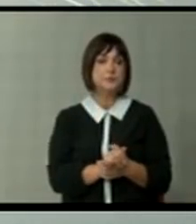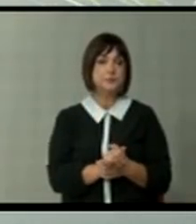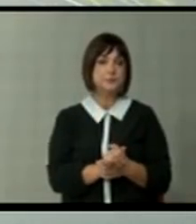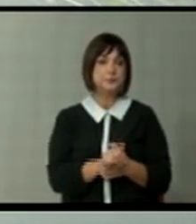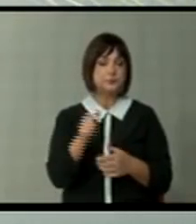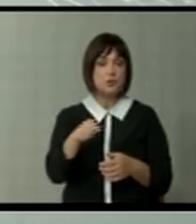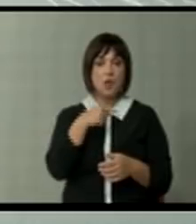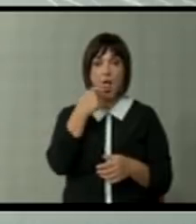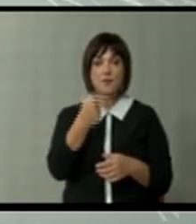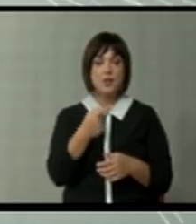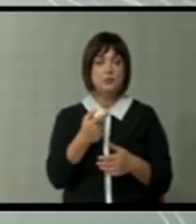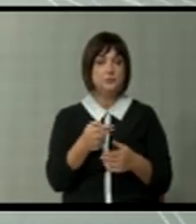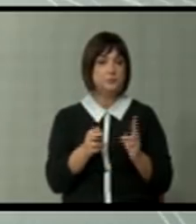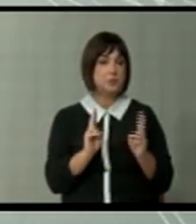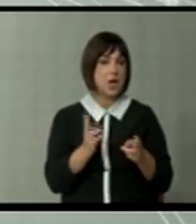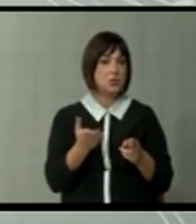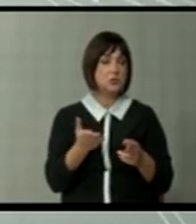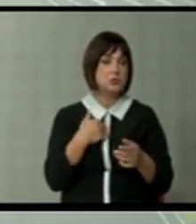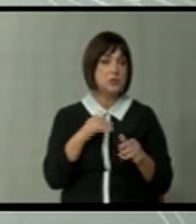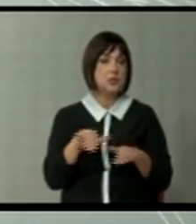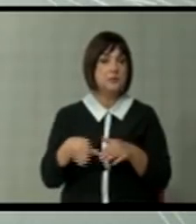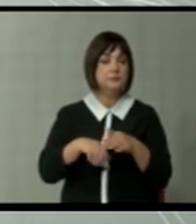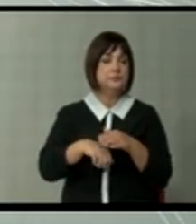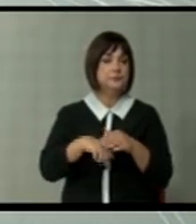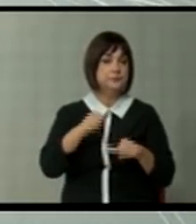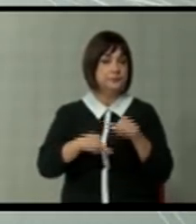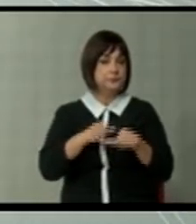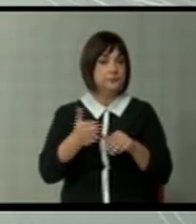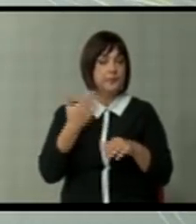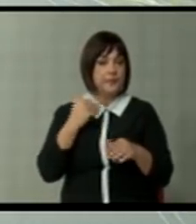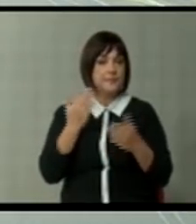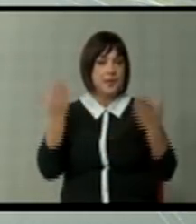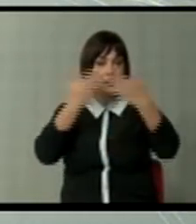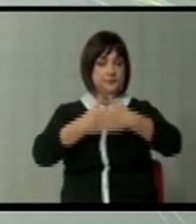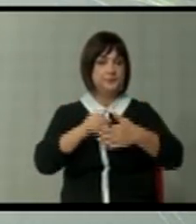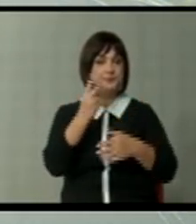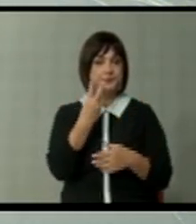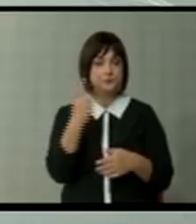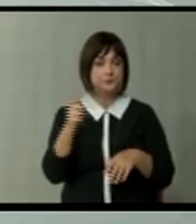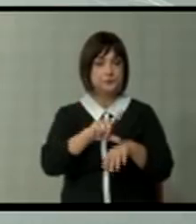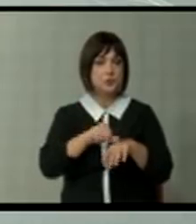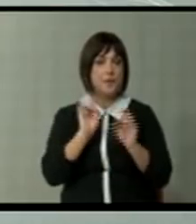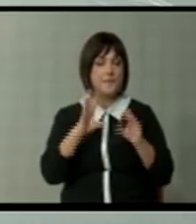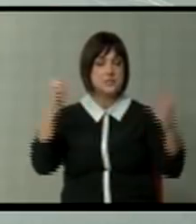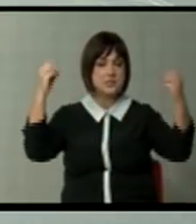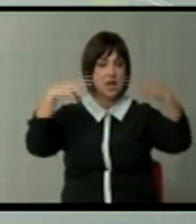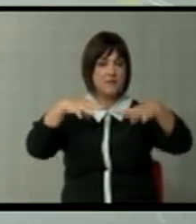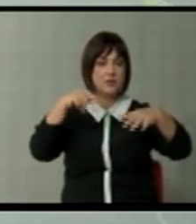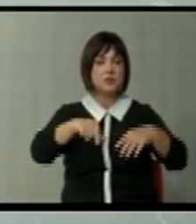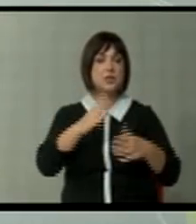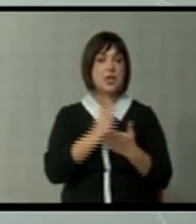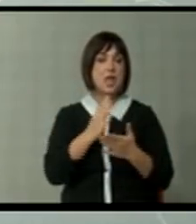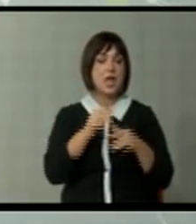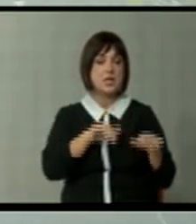велате како да се игра у такмица предходно ја играте навечер во 21 час од без рефлектори сега играте под